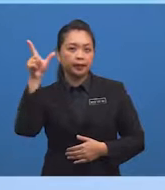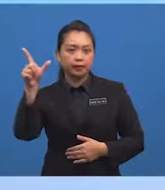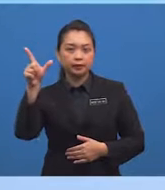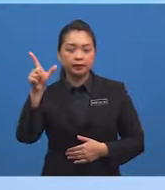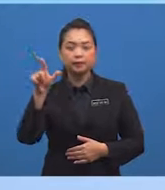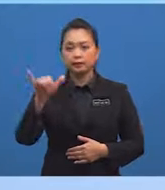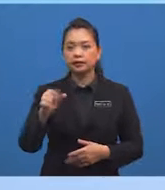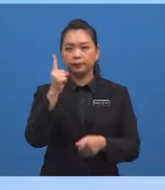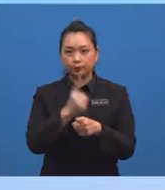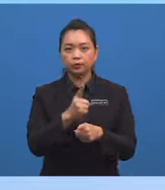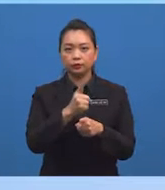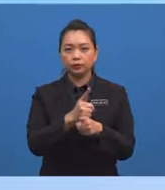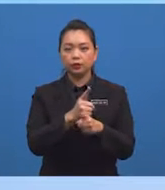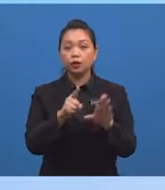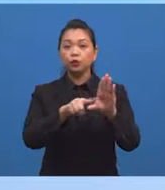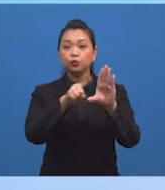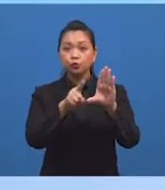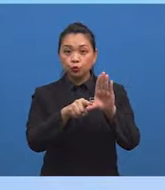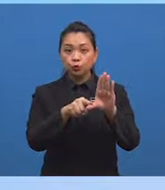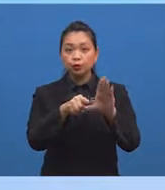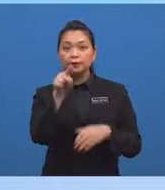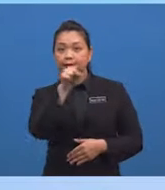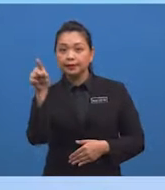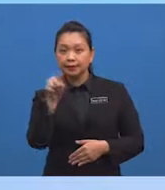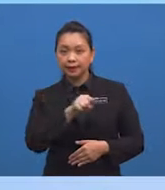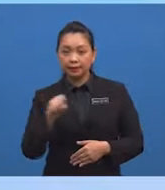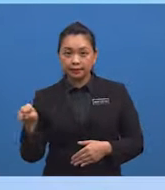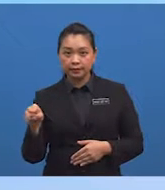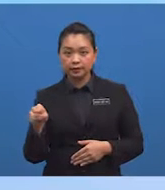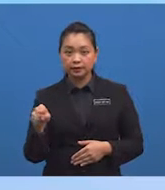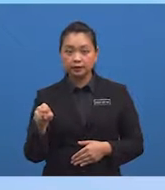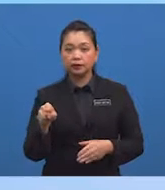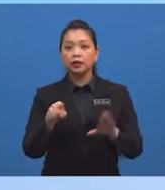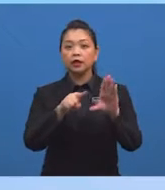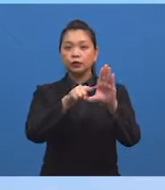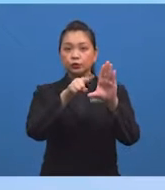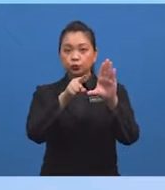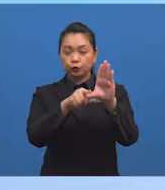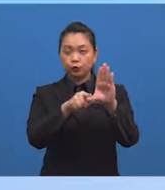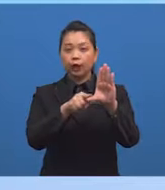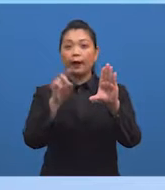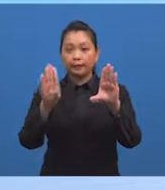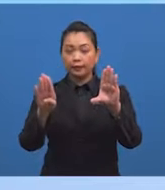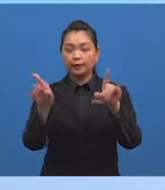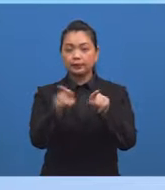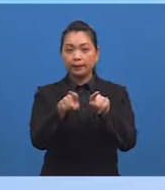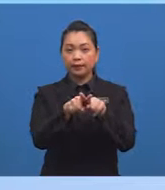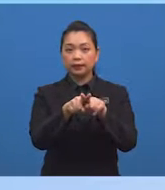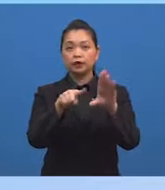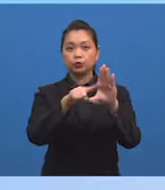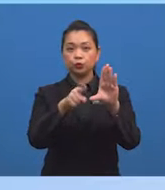Ya, betul, sudut selangseli Sudut B adalah sama dengan sudut C